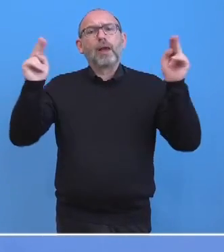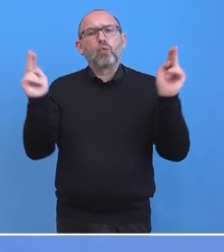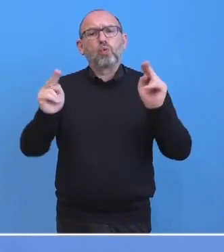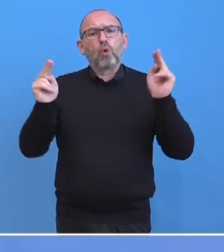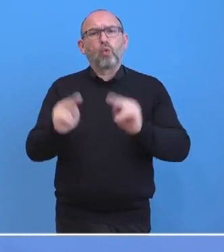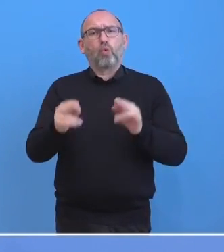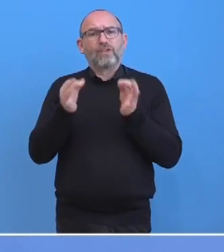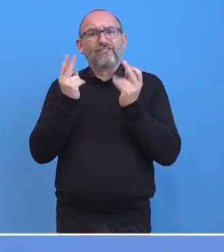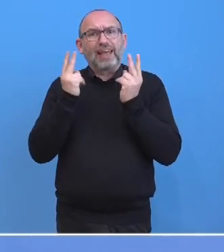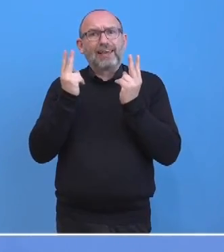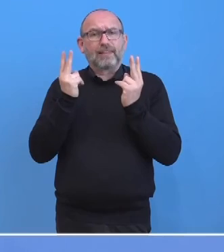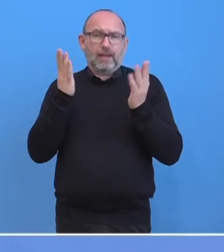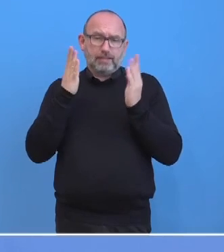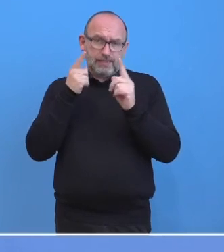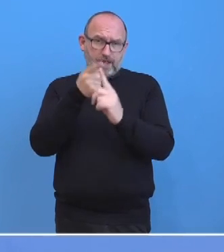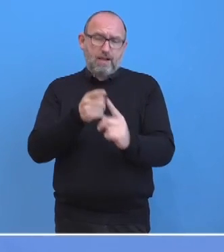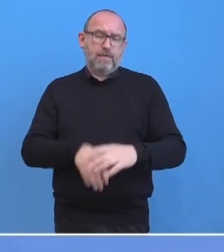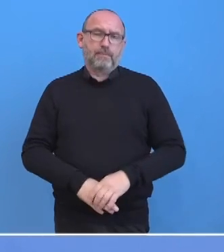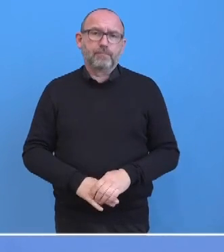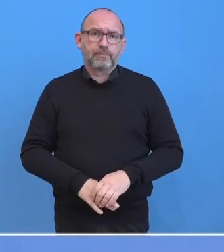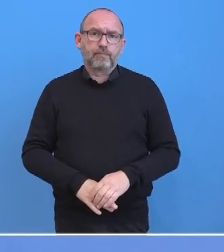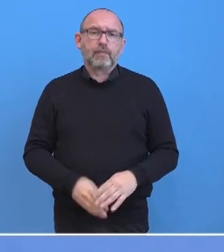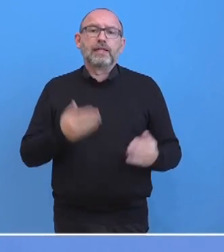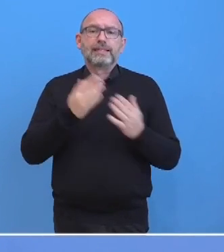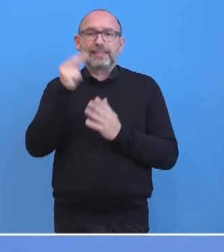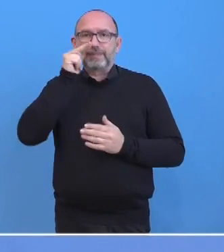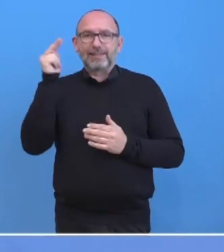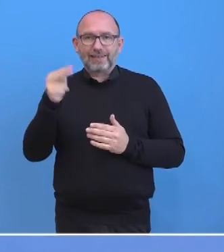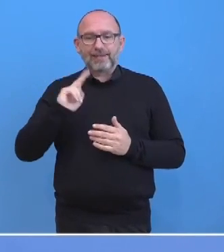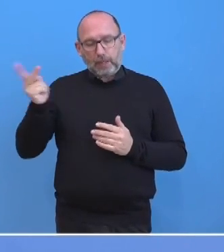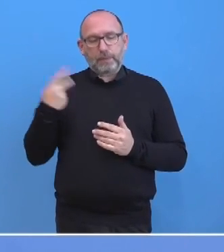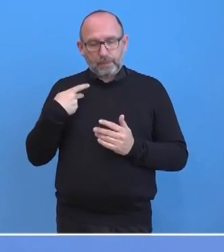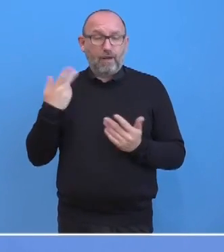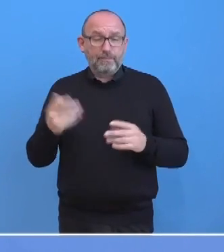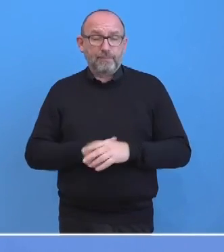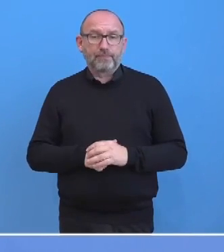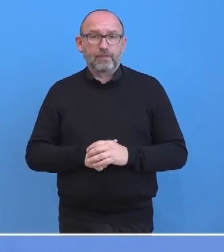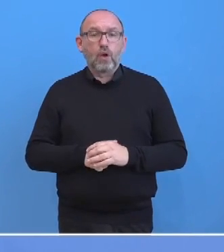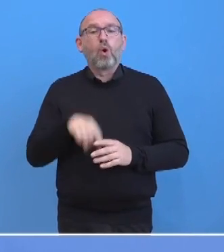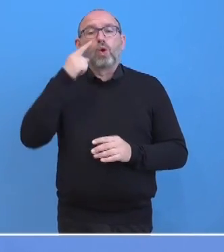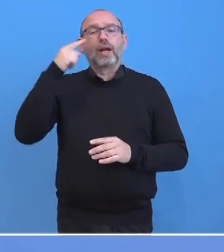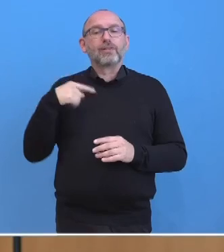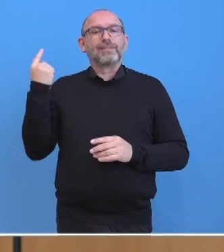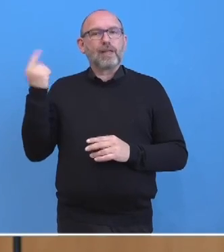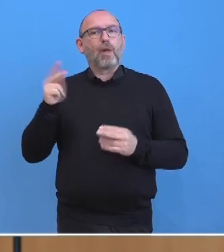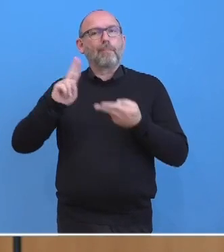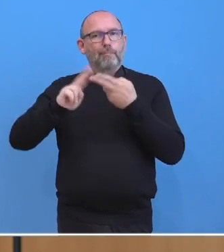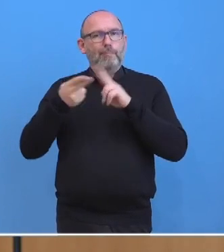einem Waffenstillstand kommt. Insofern ist das eine Position, die wir teilen. Und Russland ist ja auch Mitglied der